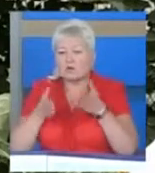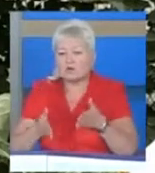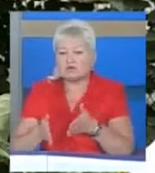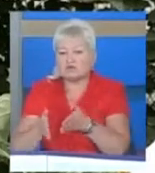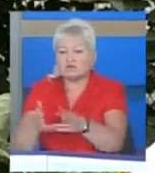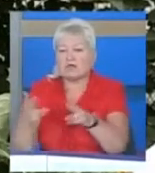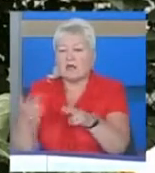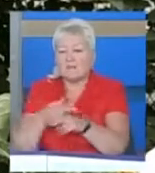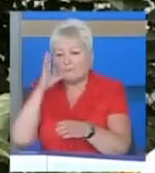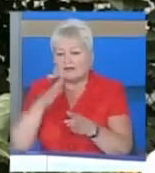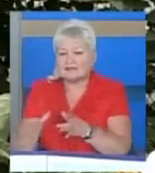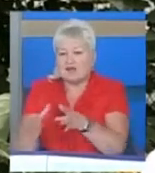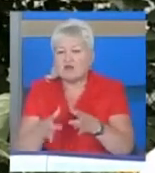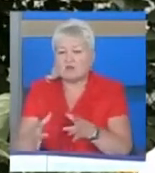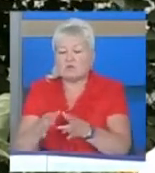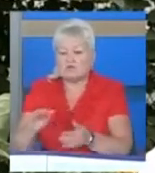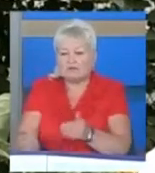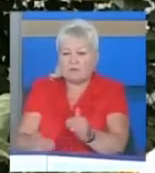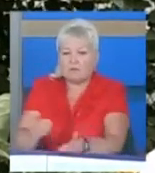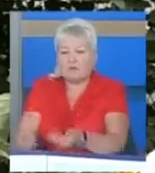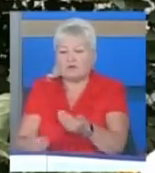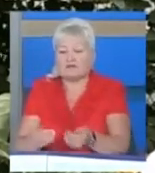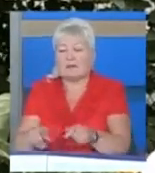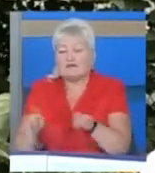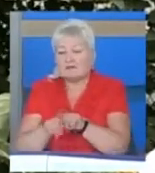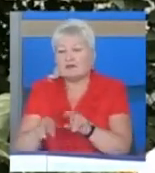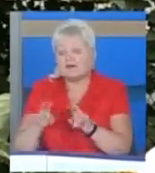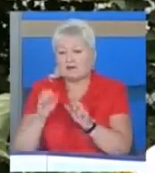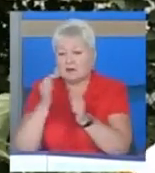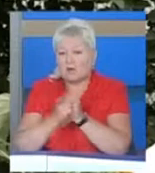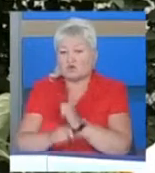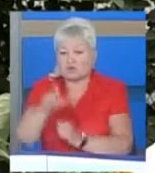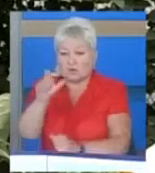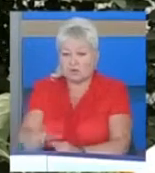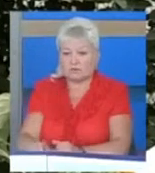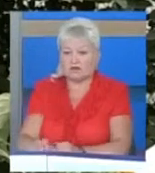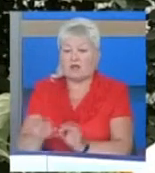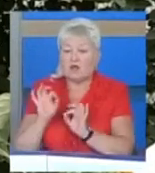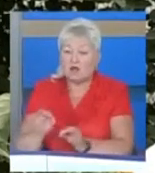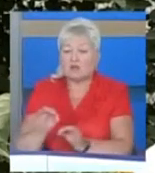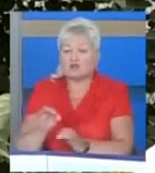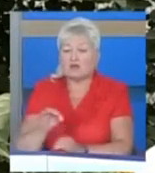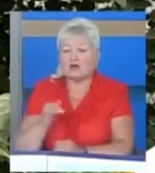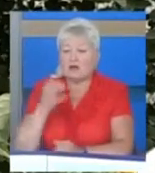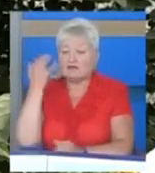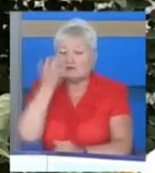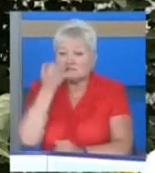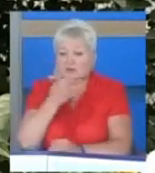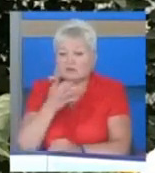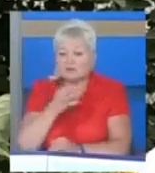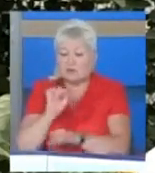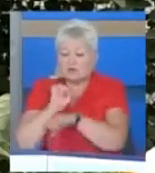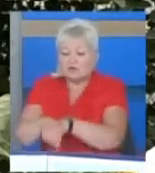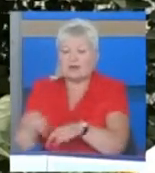калюж, без вибоїн. Так само, як і кожній людині. Хоча, звісно, що незрячому долати такі перешкоди